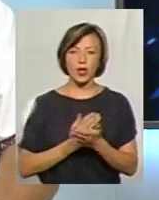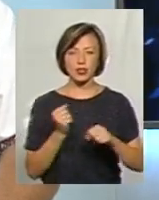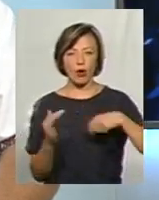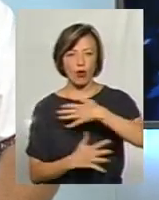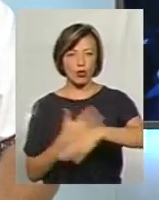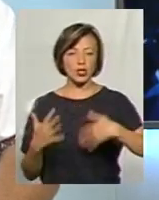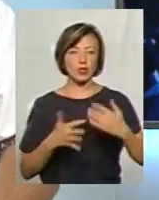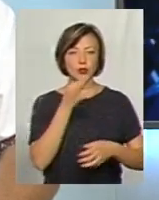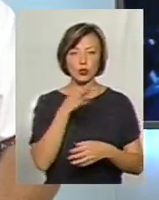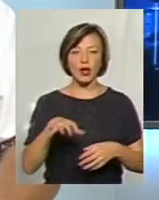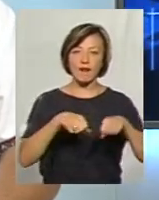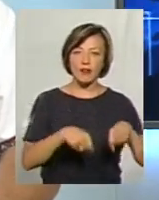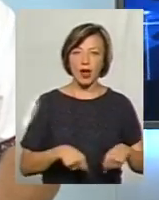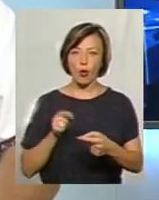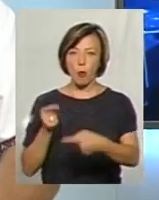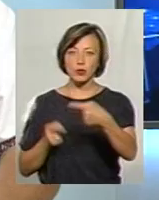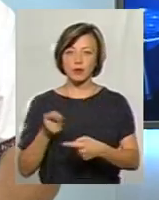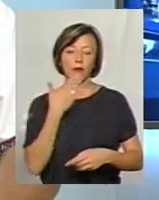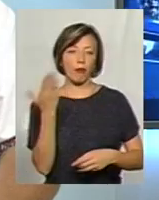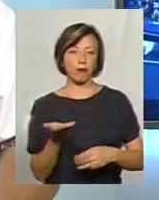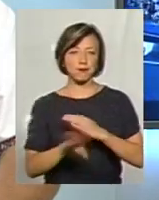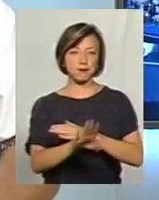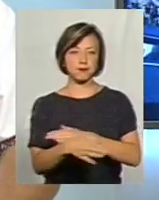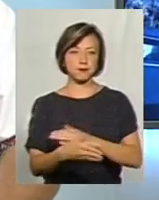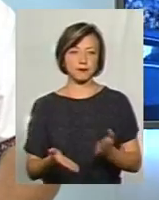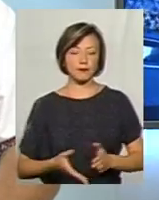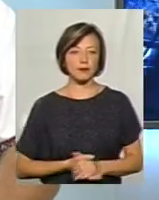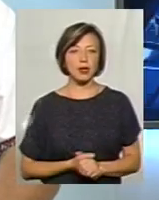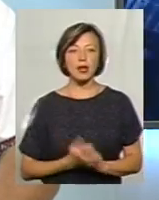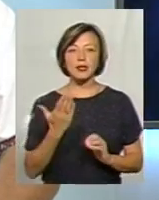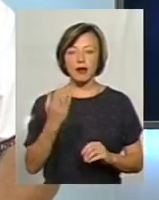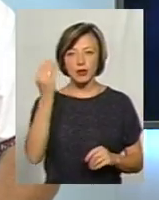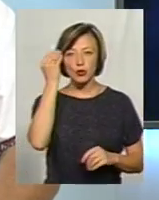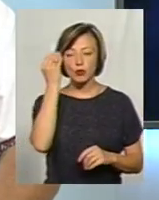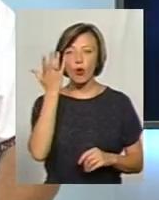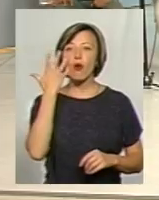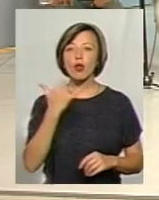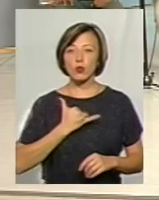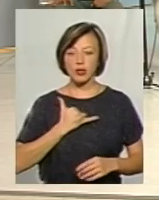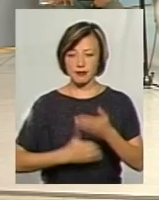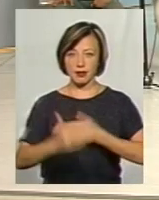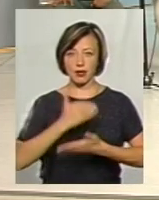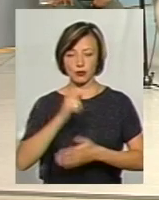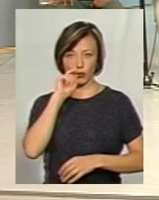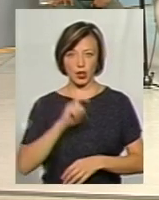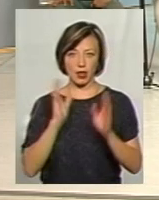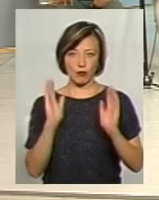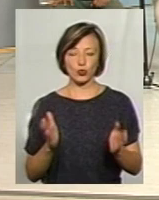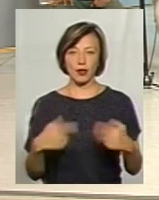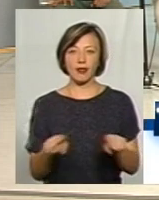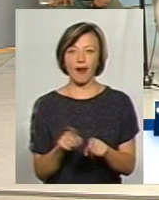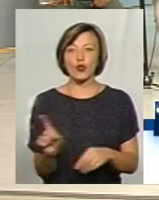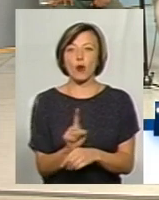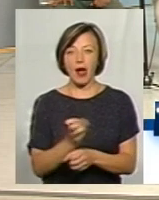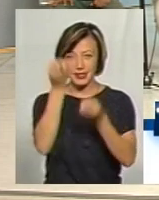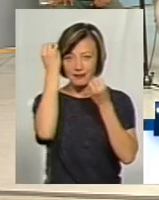влада і будь-яка опозиція займалася чим? Лише популізмом. На вашу думку, коли в нас нарешті в Україні буде, так як в